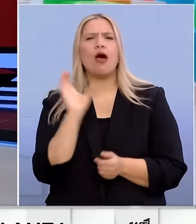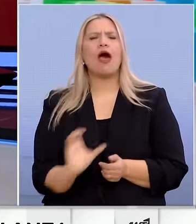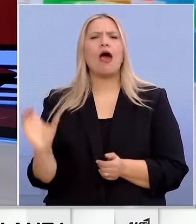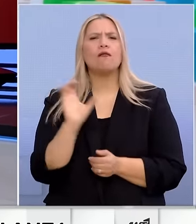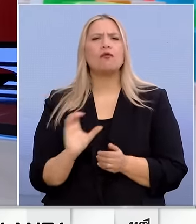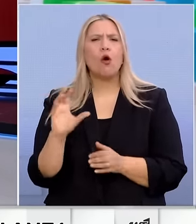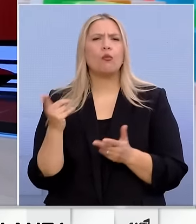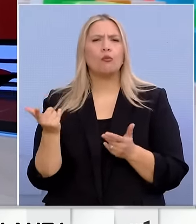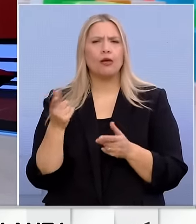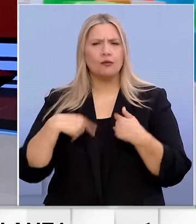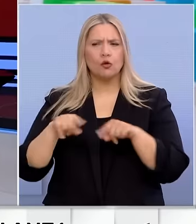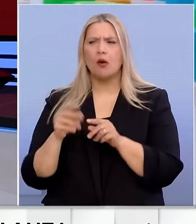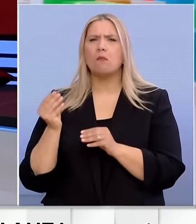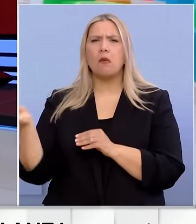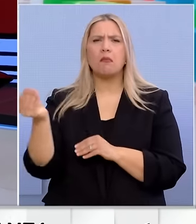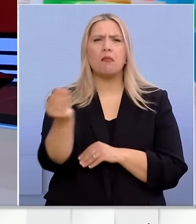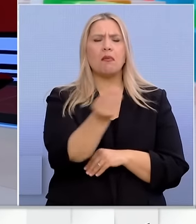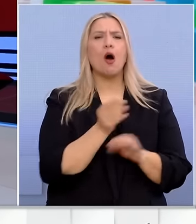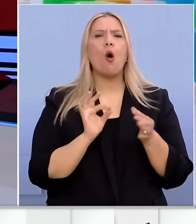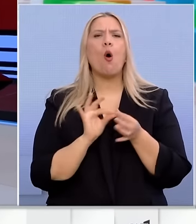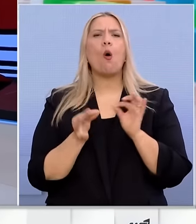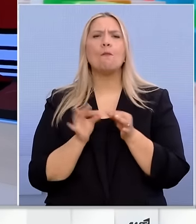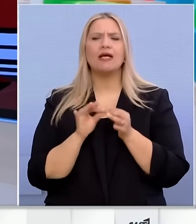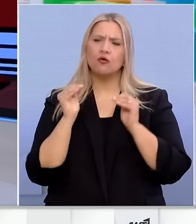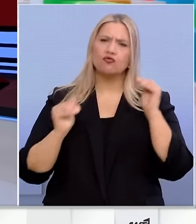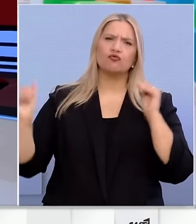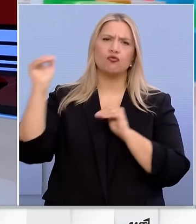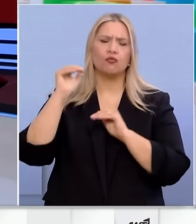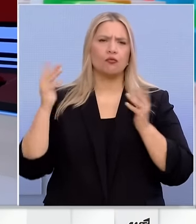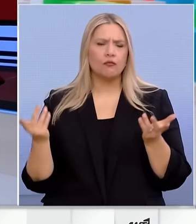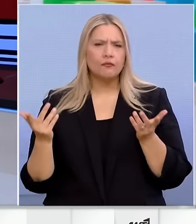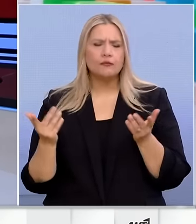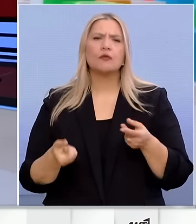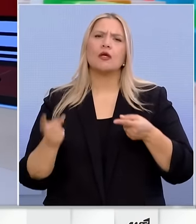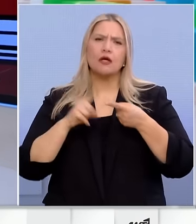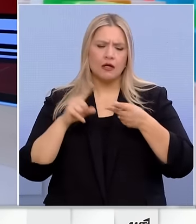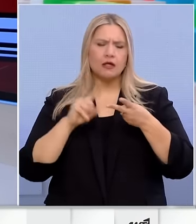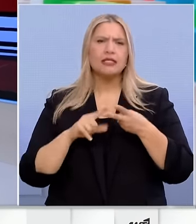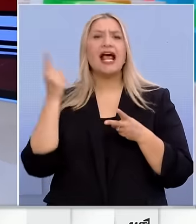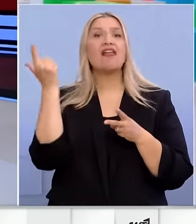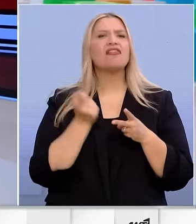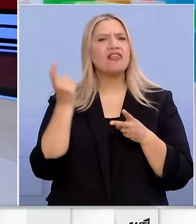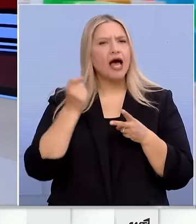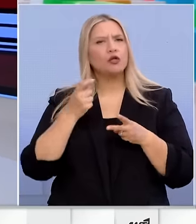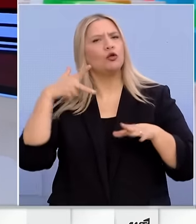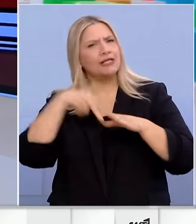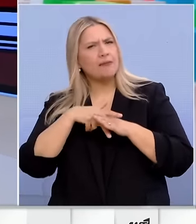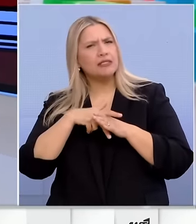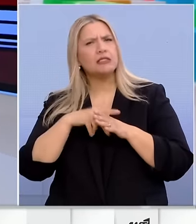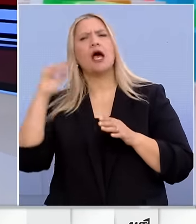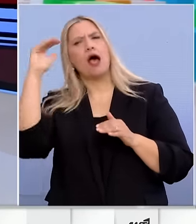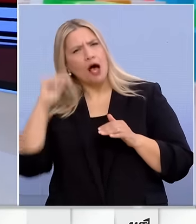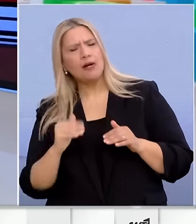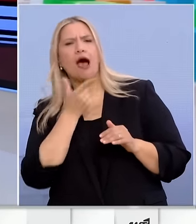μονοπωλιακούς ομίλους, έτσι ώστε και βεβαίως με τα χαμηλά, τους χαμηλούς δανεισμούς, τους